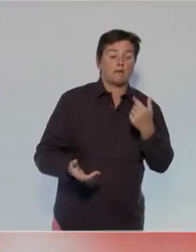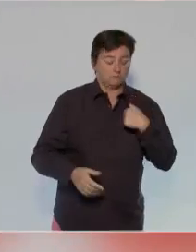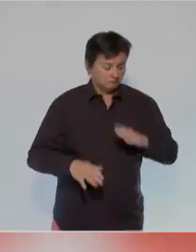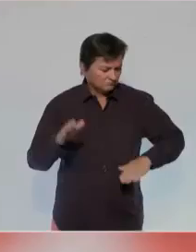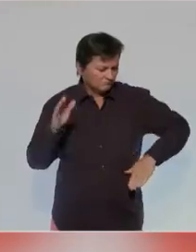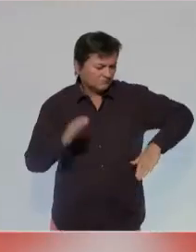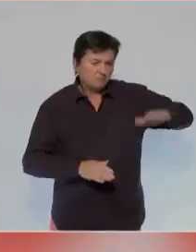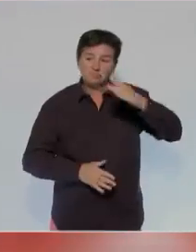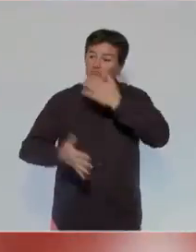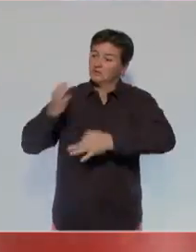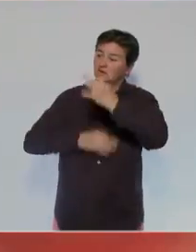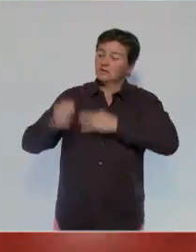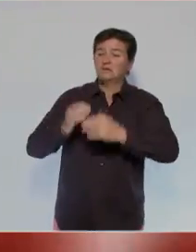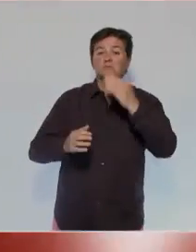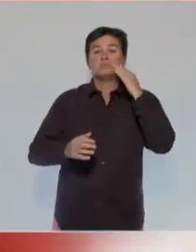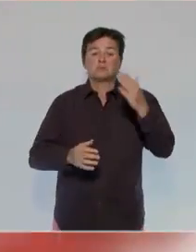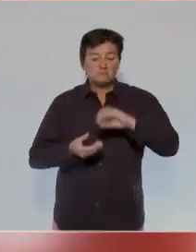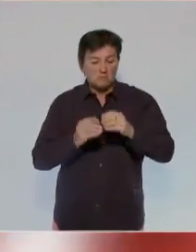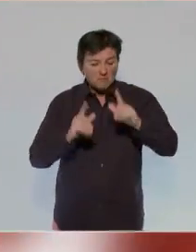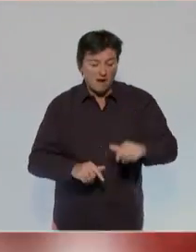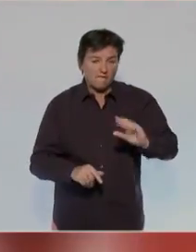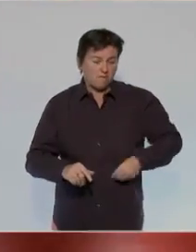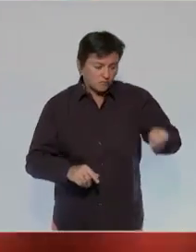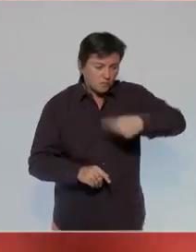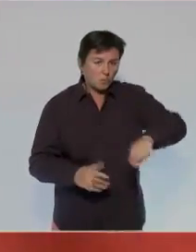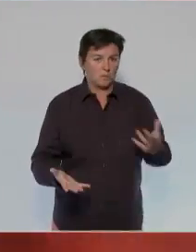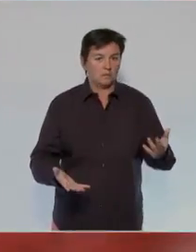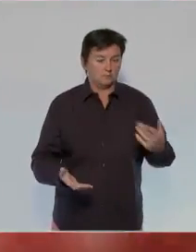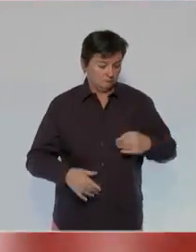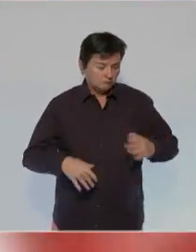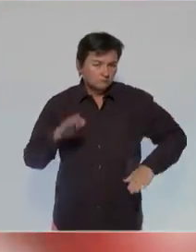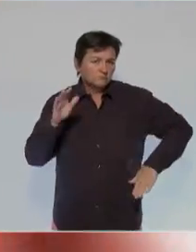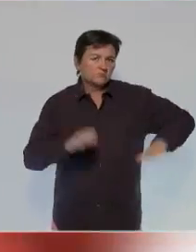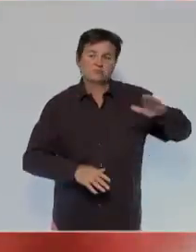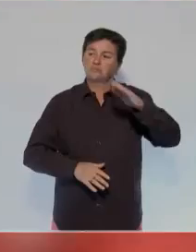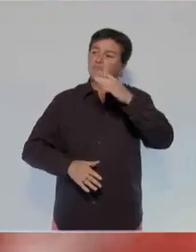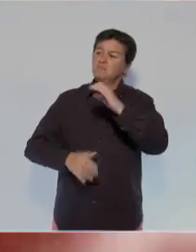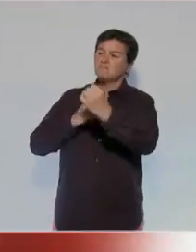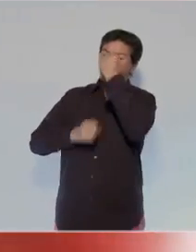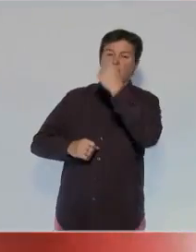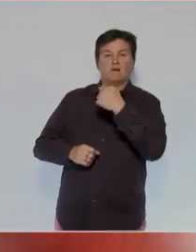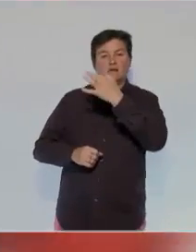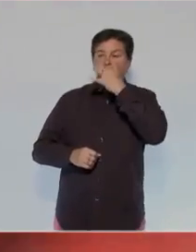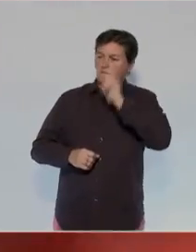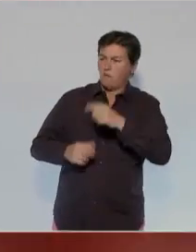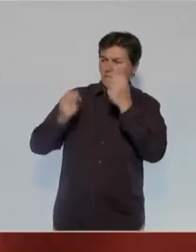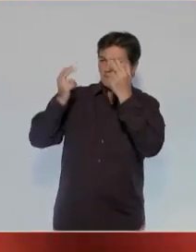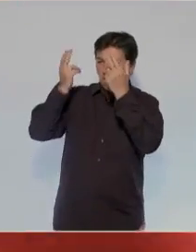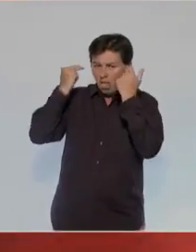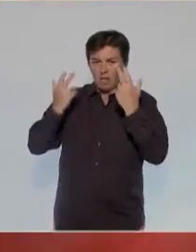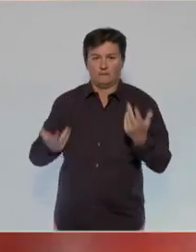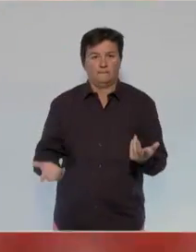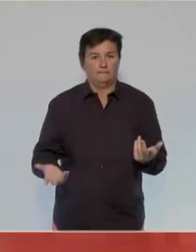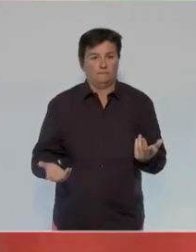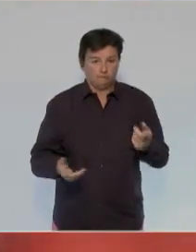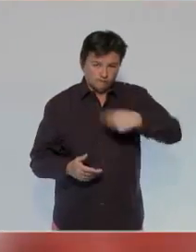rien. Depuis qu'on est gamin, ils disent que si on ne s'en sort pas, c'est de notre faute. Depuis qu'on est gamin, quand ils nous donnent des coups, ils disent qu'il faut qu